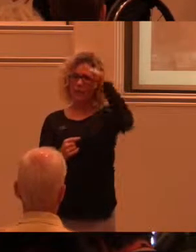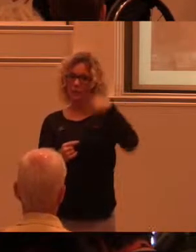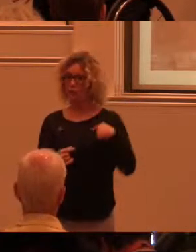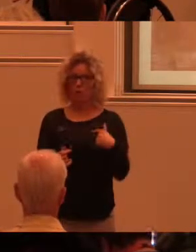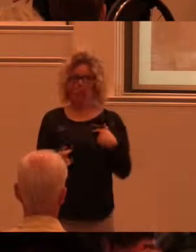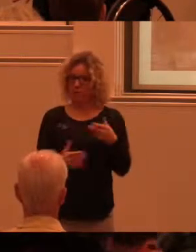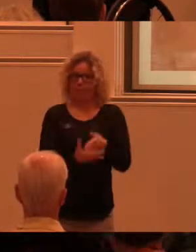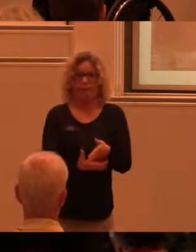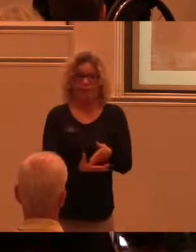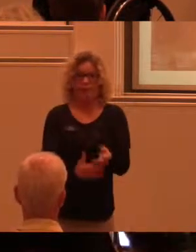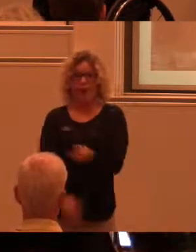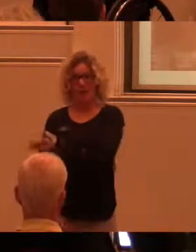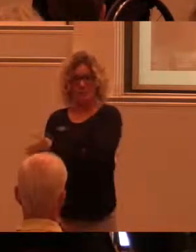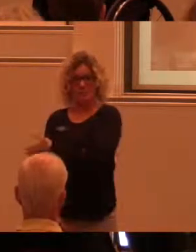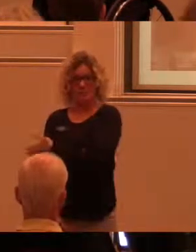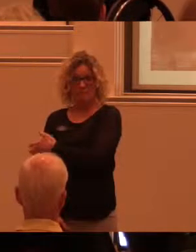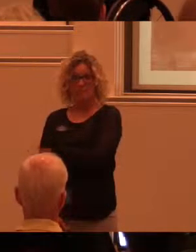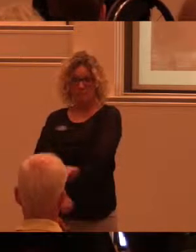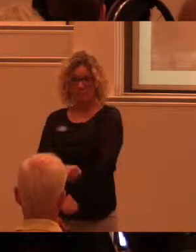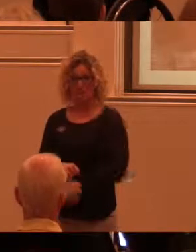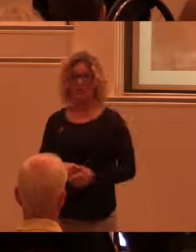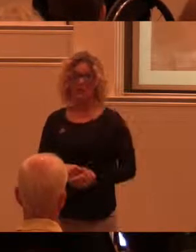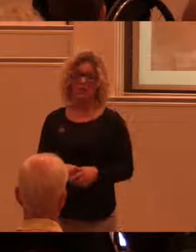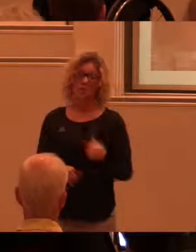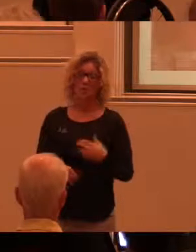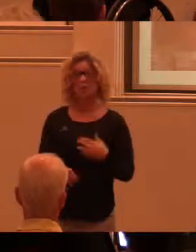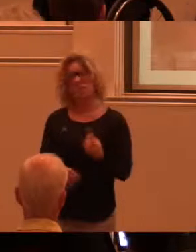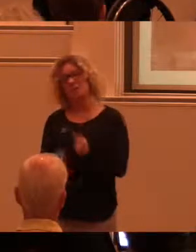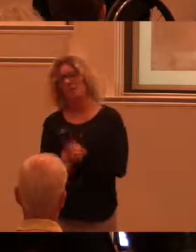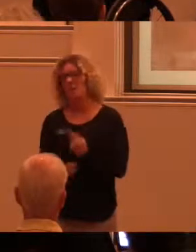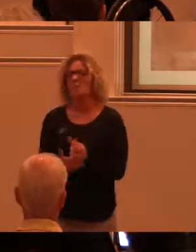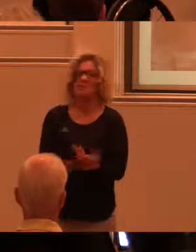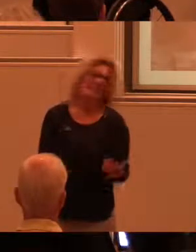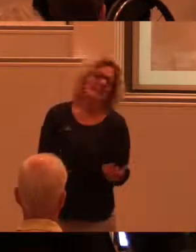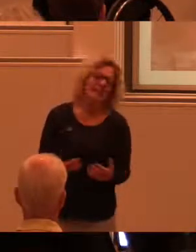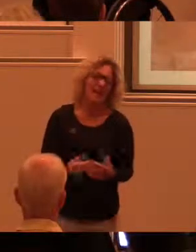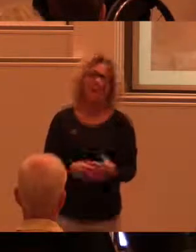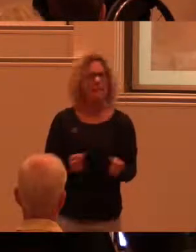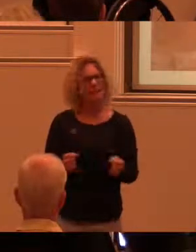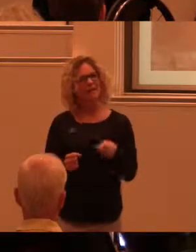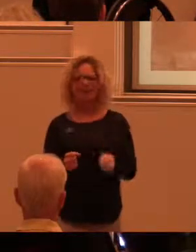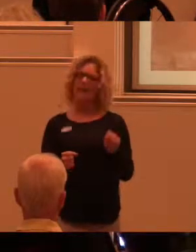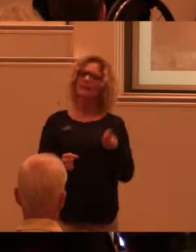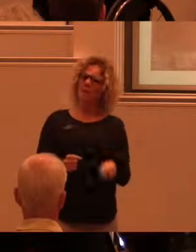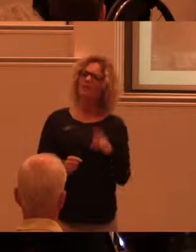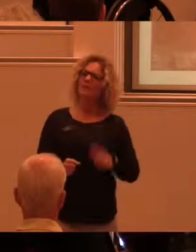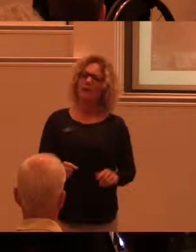därifrån. För mig var det på sätt och vis ingenting konstigt. Och det har blivit ett exempel på hur